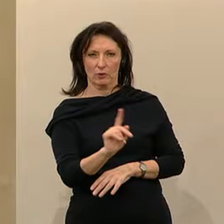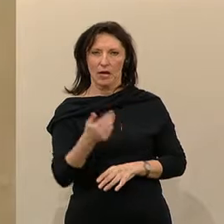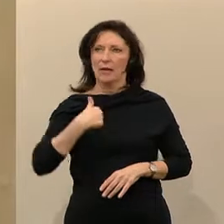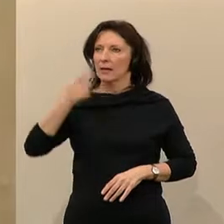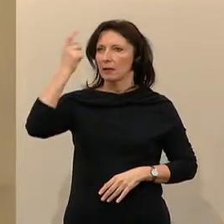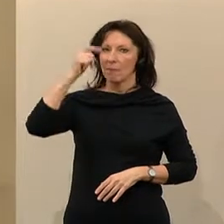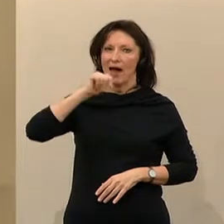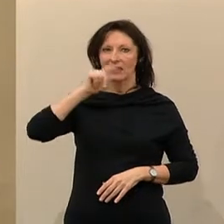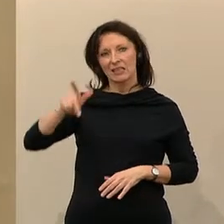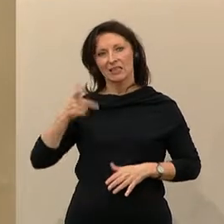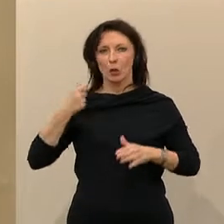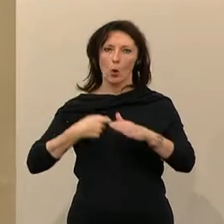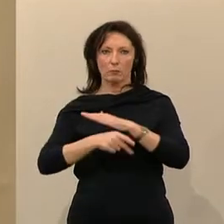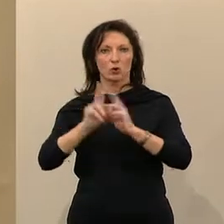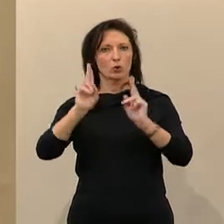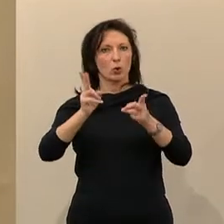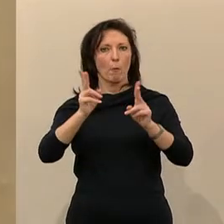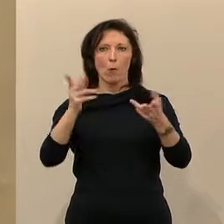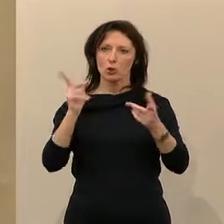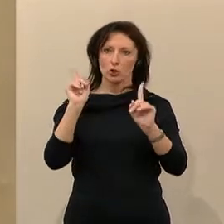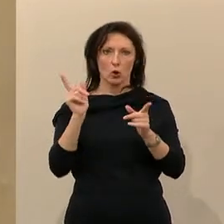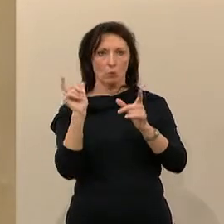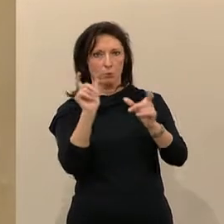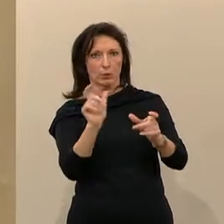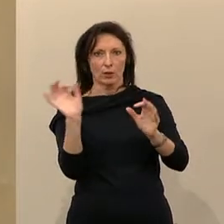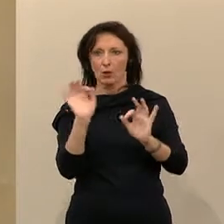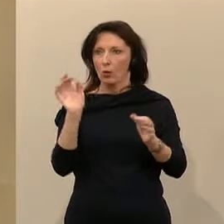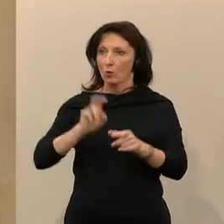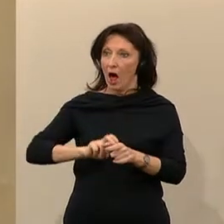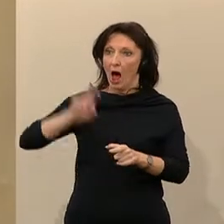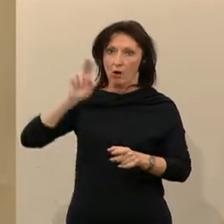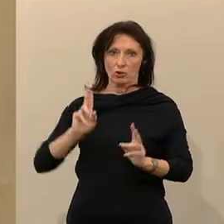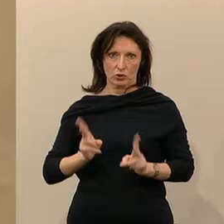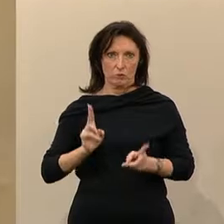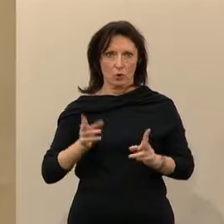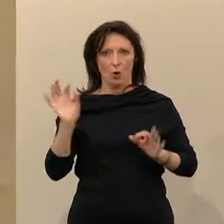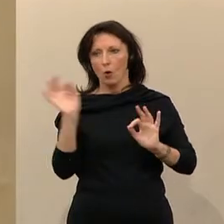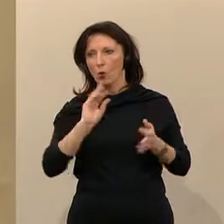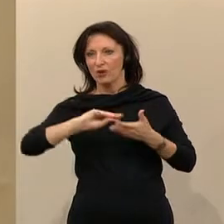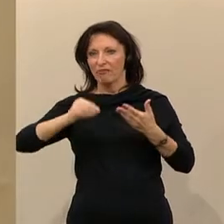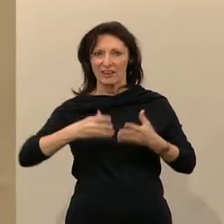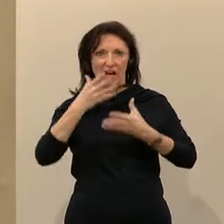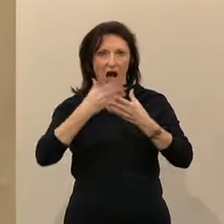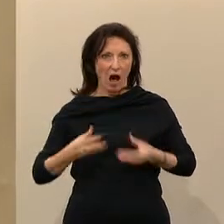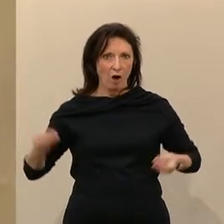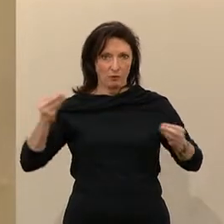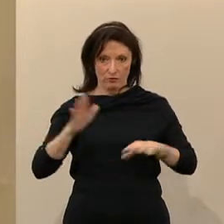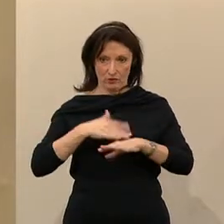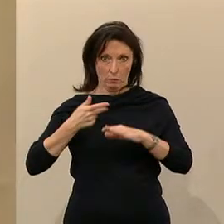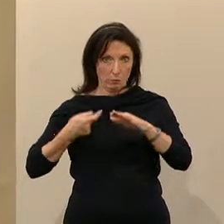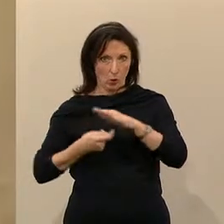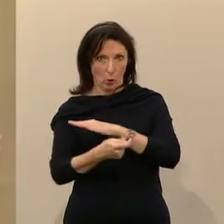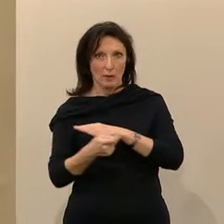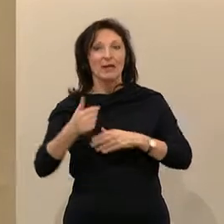Korruptionsmöglichkeiten gibt oder verbesserte Ausstiegsmöglichkeiten und Auflösungsklauseln für Verträge, wenn es zu Korruption kommt.